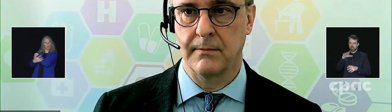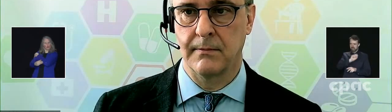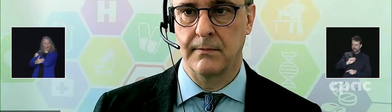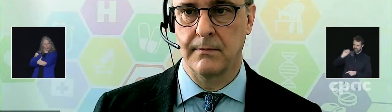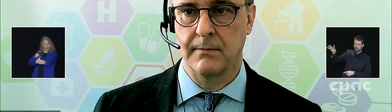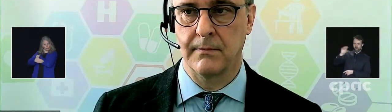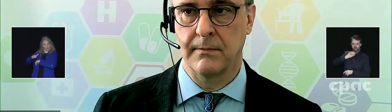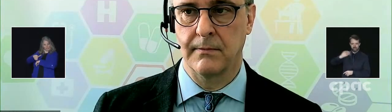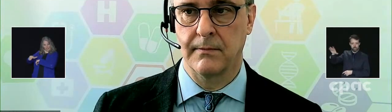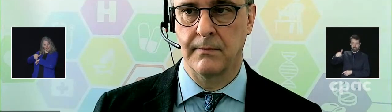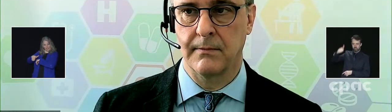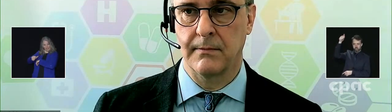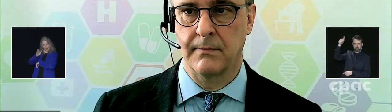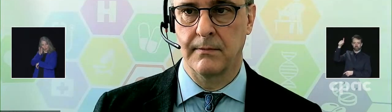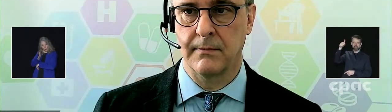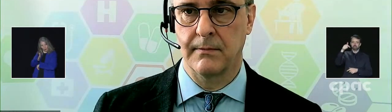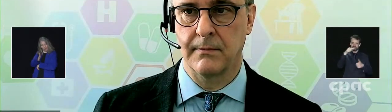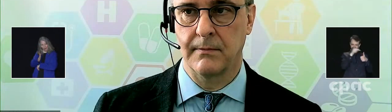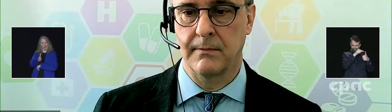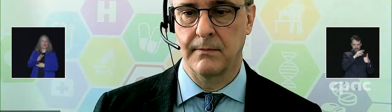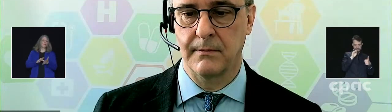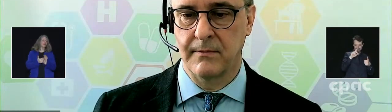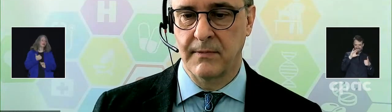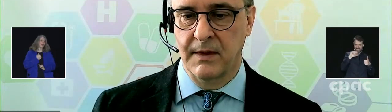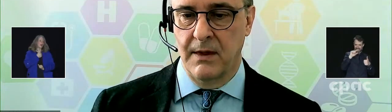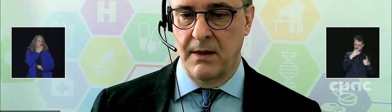compagnie ou que d'autres vaccins qu'on a en notre possession?